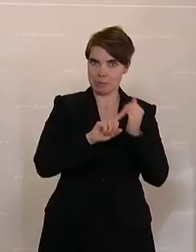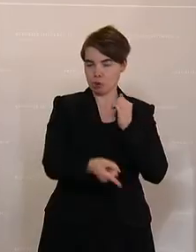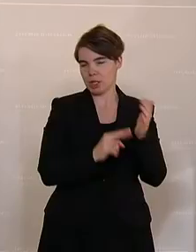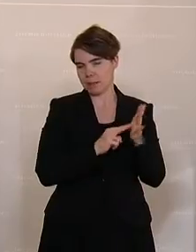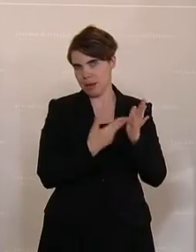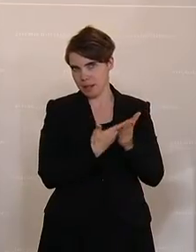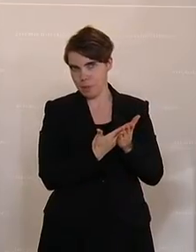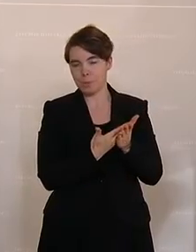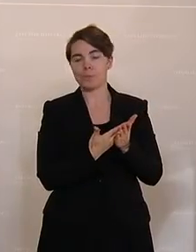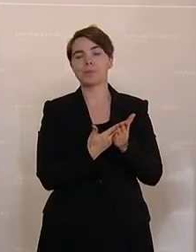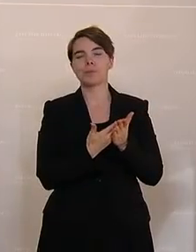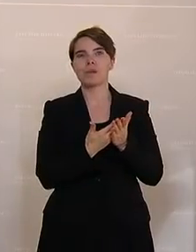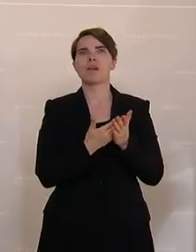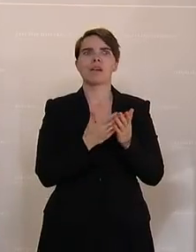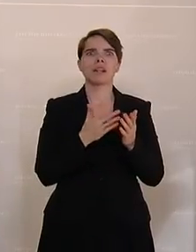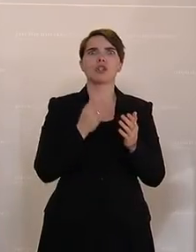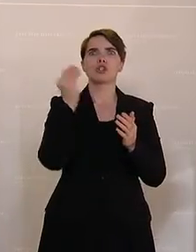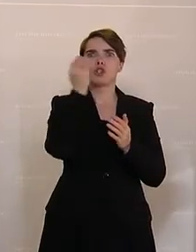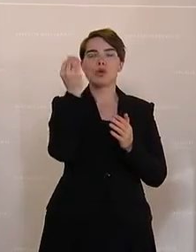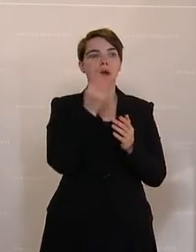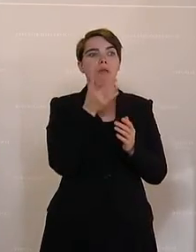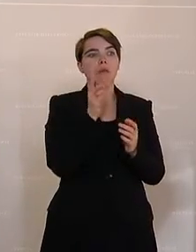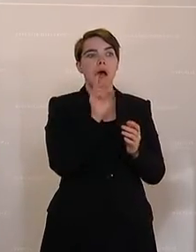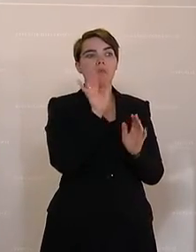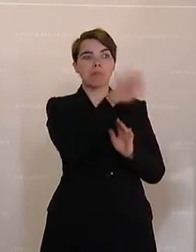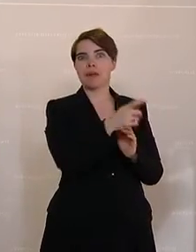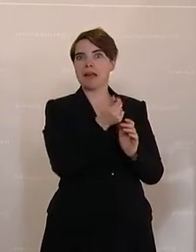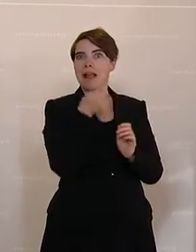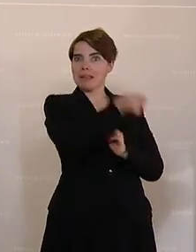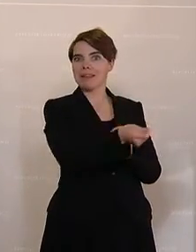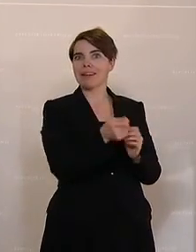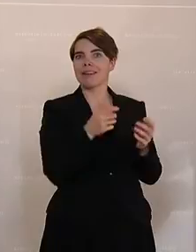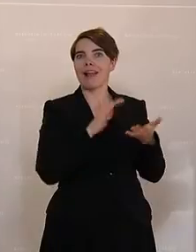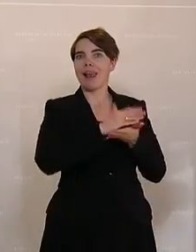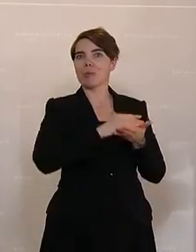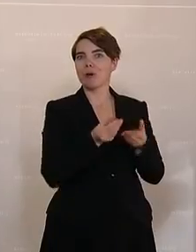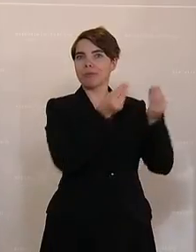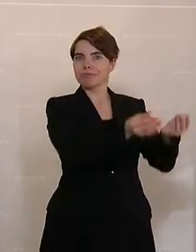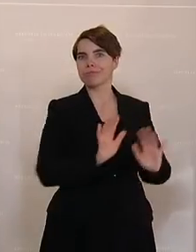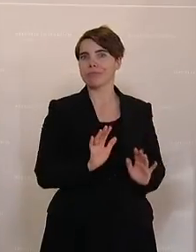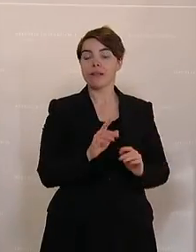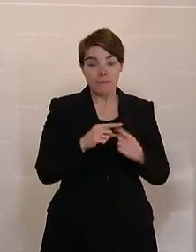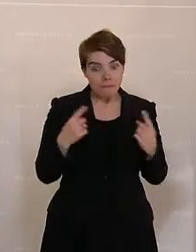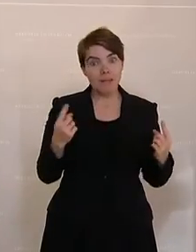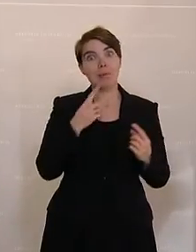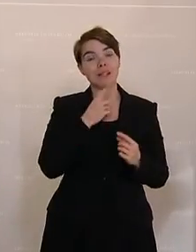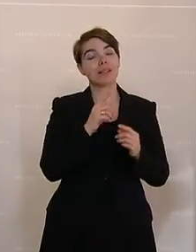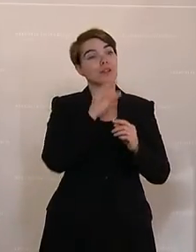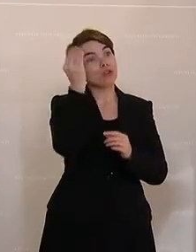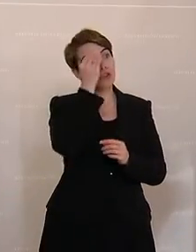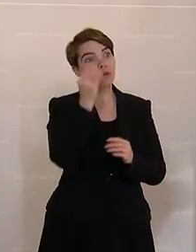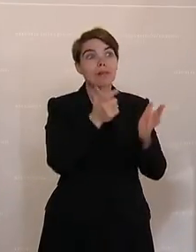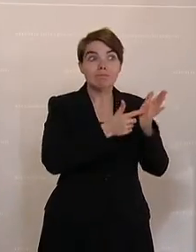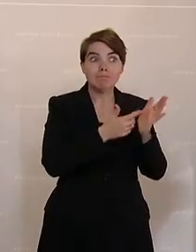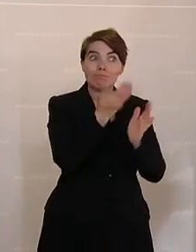Und wir haben nicht nur gesagt, da Schulen, ihr habt Geld und da habt ihr die Geräte, sondern wir haben die Schulen aufgefordert, Konzepte einzureichen, was